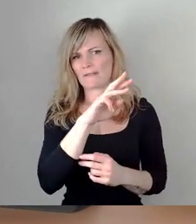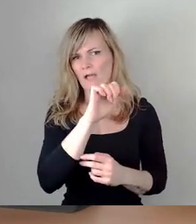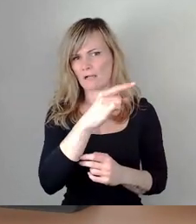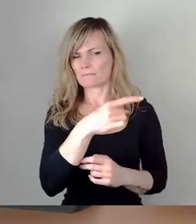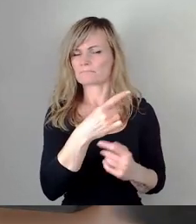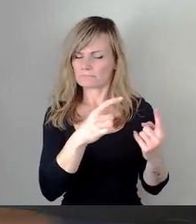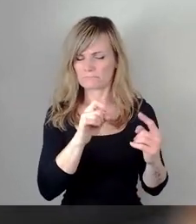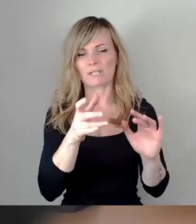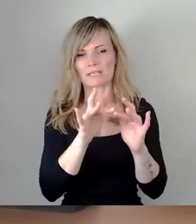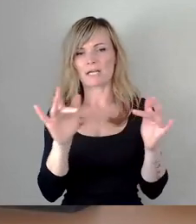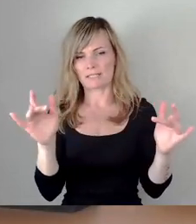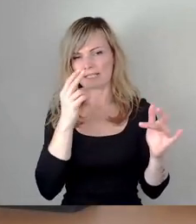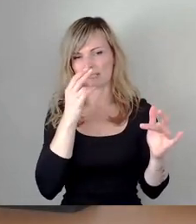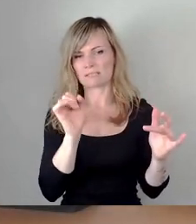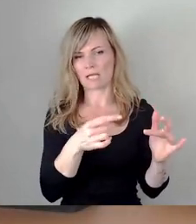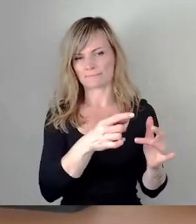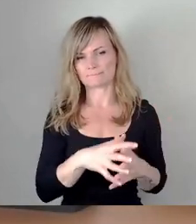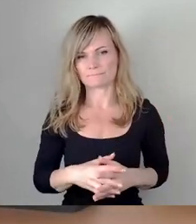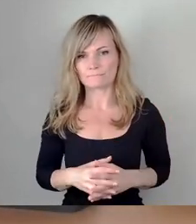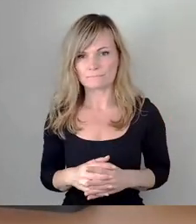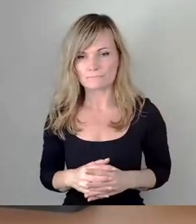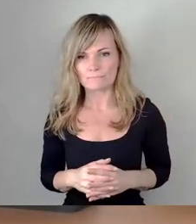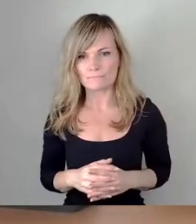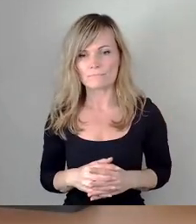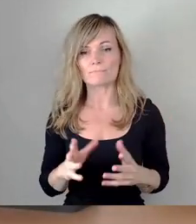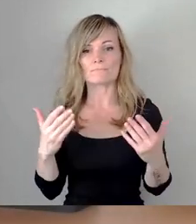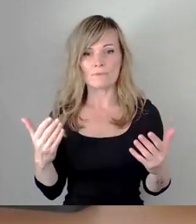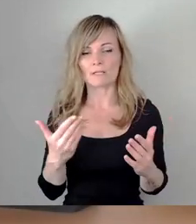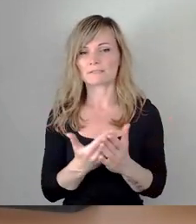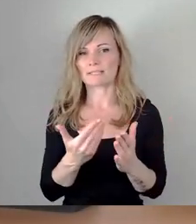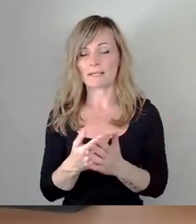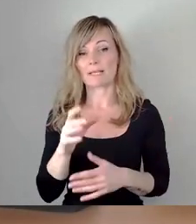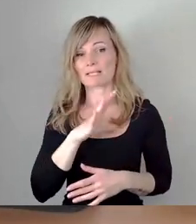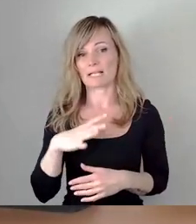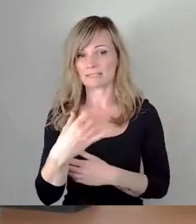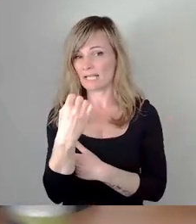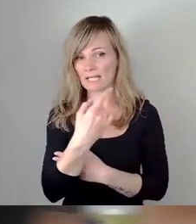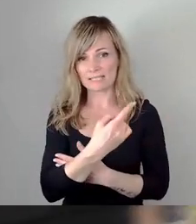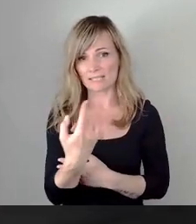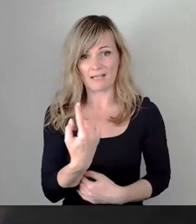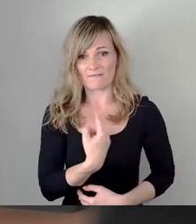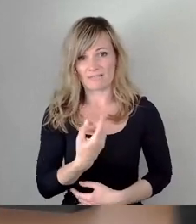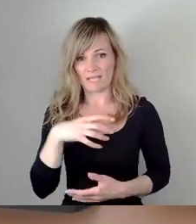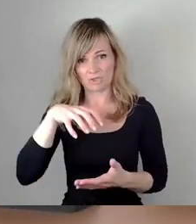im Internet dann auch anschauen. Insoweit kann weder die Sachsenenergie noch wir als Stadt